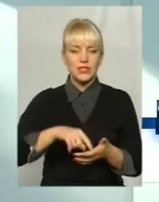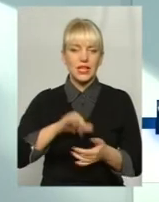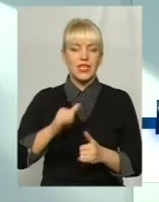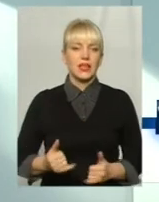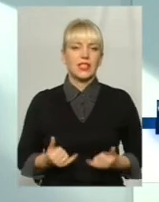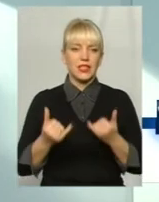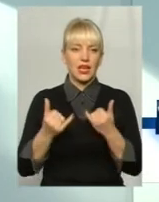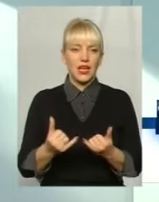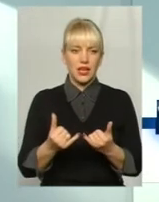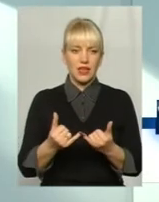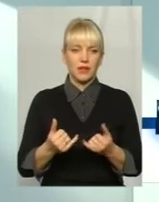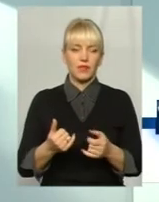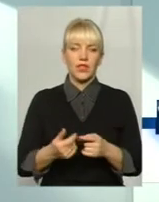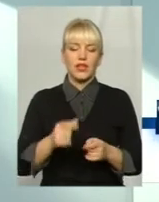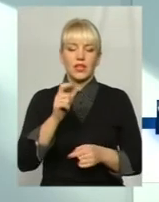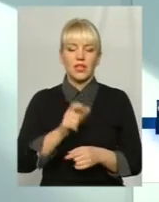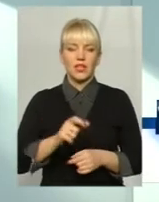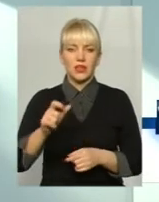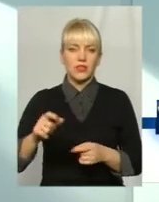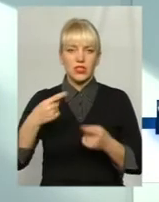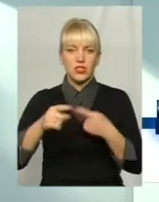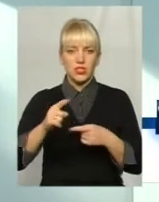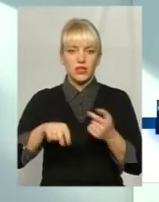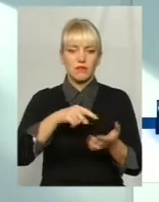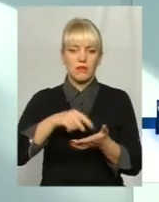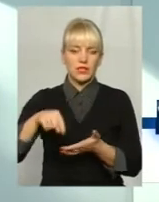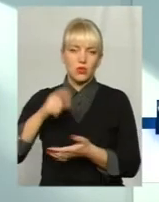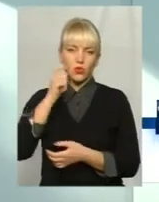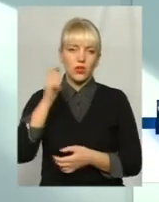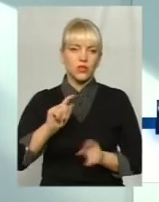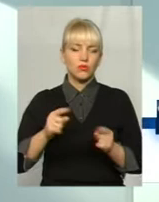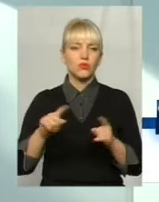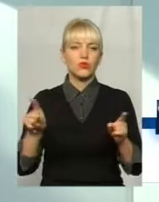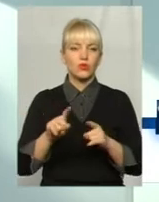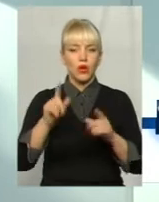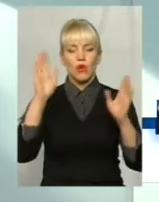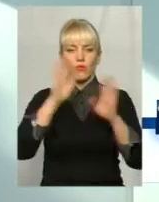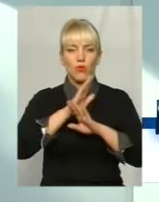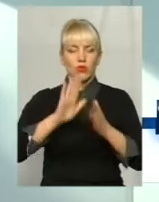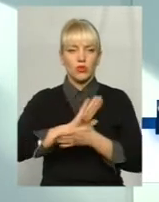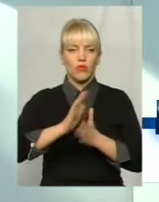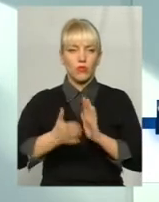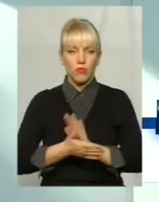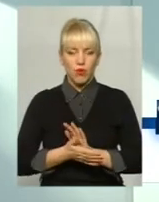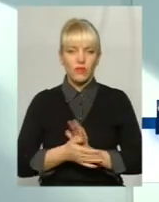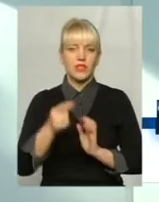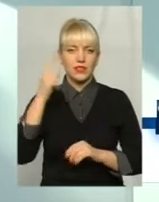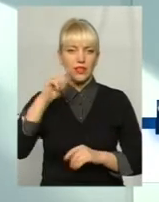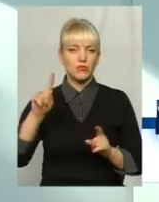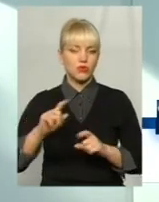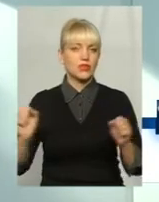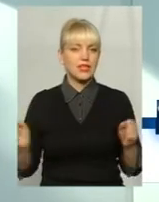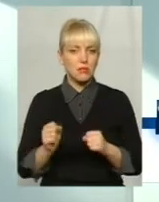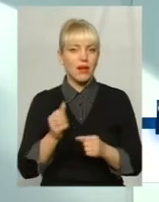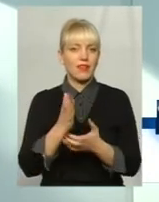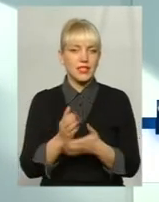мешканців інших міст України. Чому? Тому що погодні умови, все-таки зима є зима, ми всі